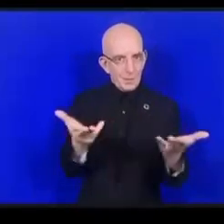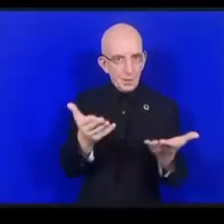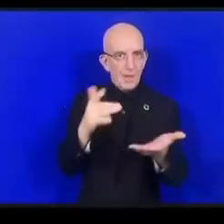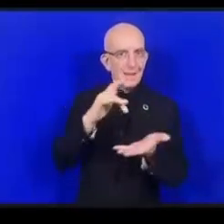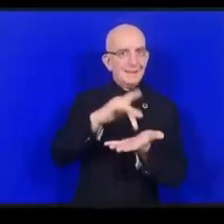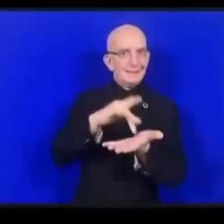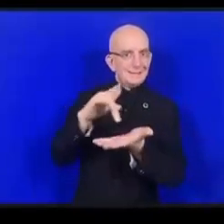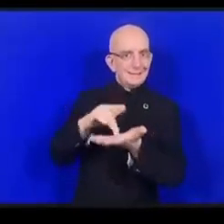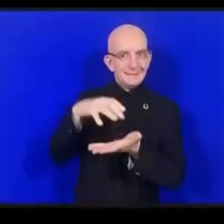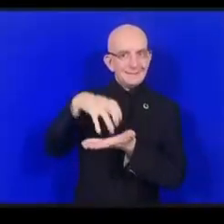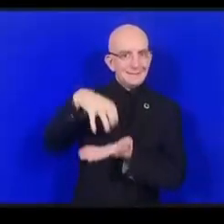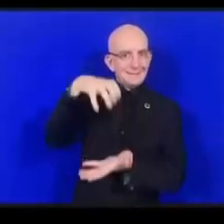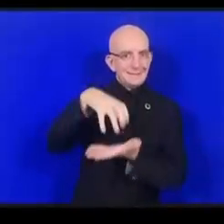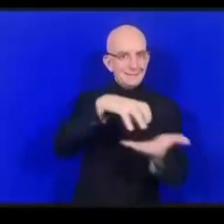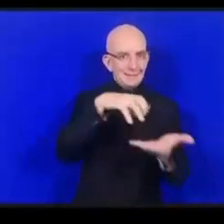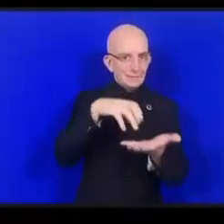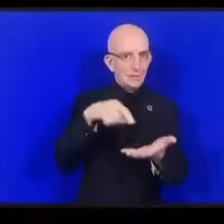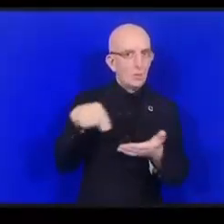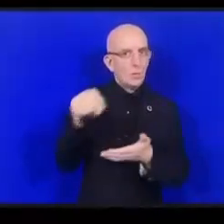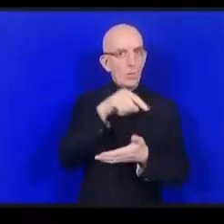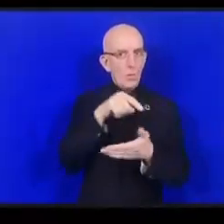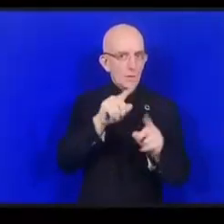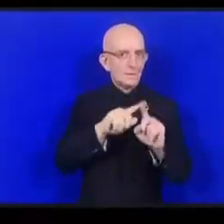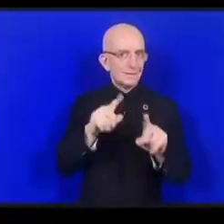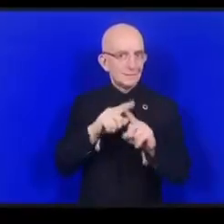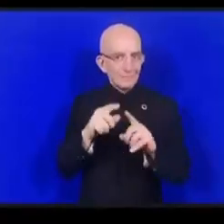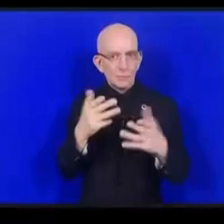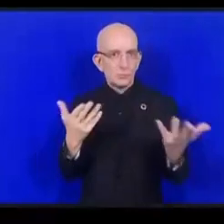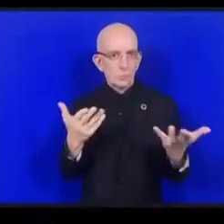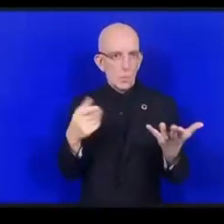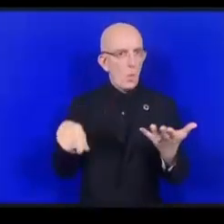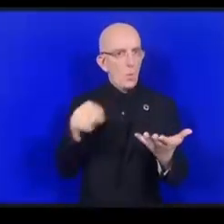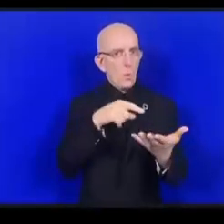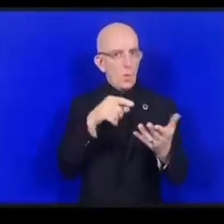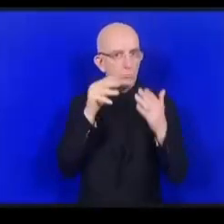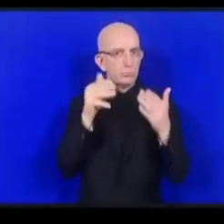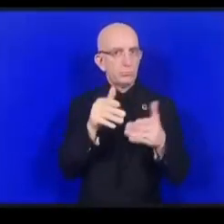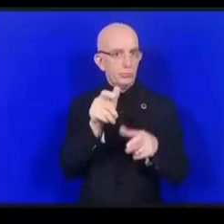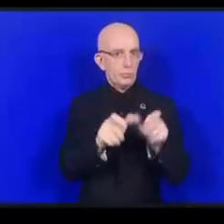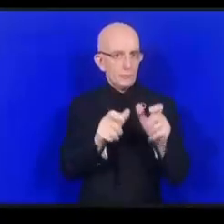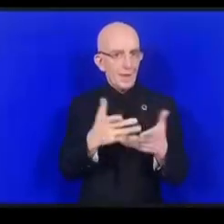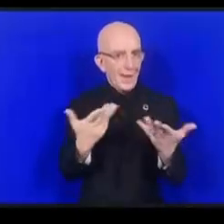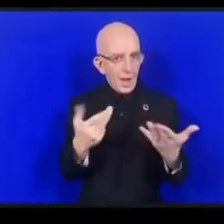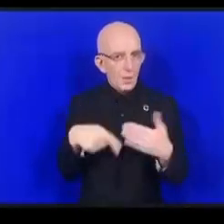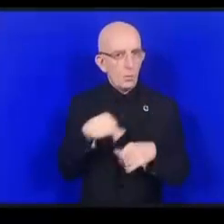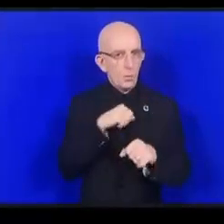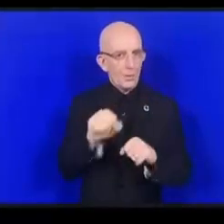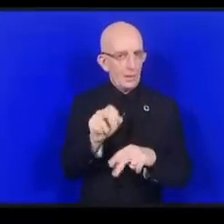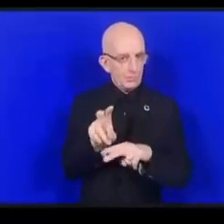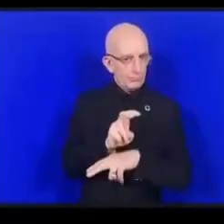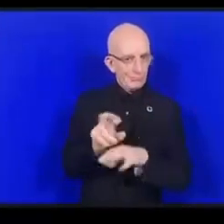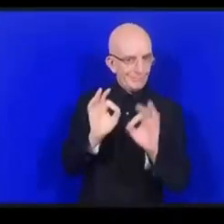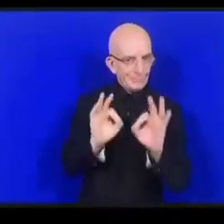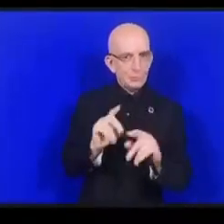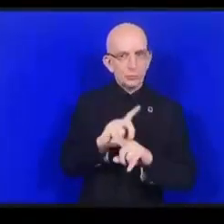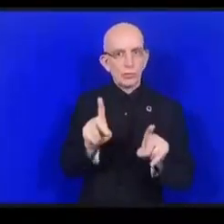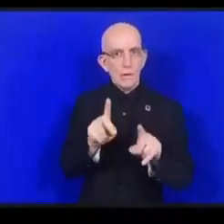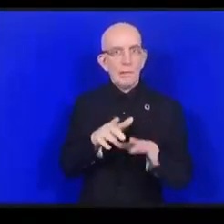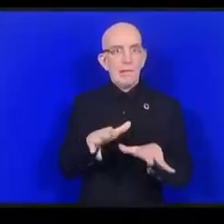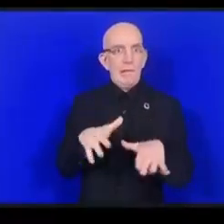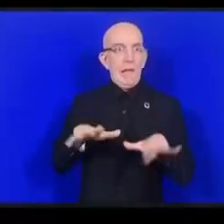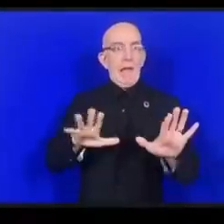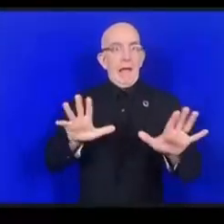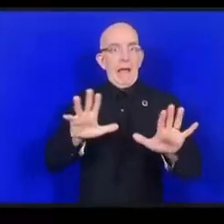حتى حتى تصبح هذه الأمور إذن مفيدة وإلا تصبح خطرة